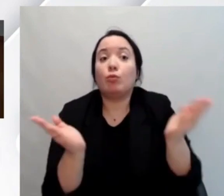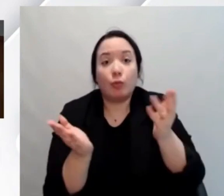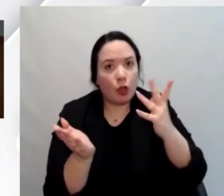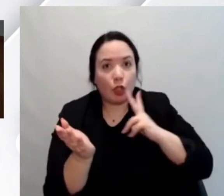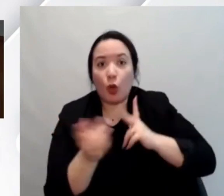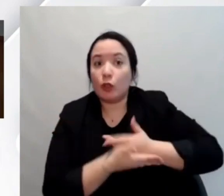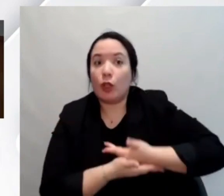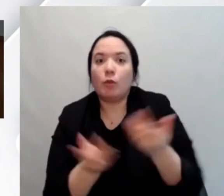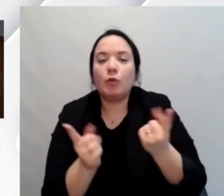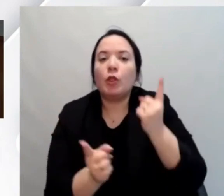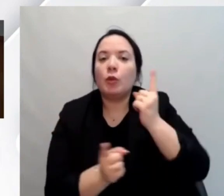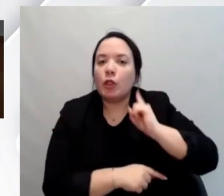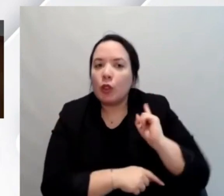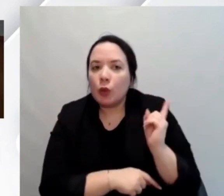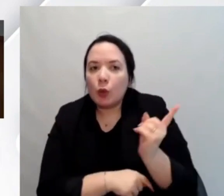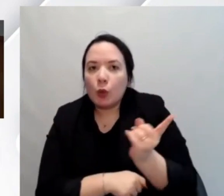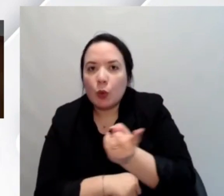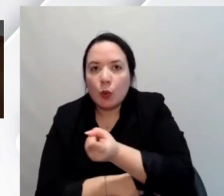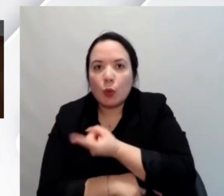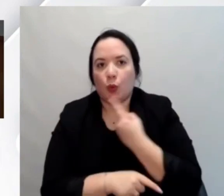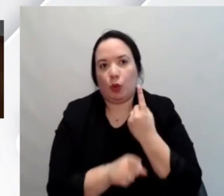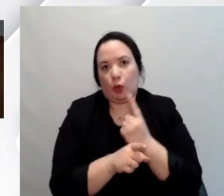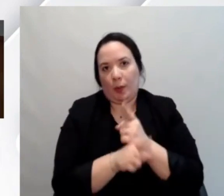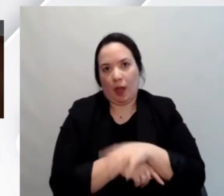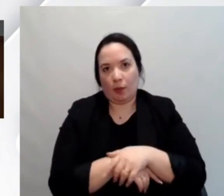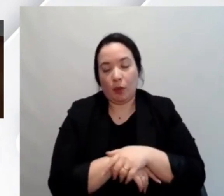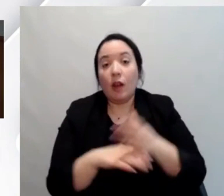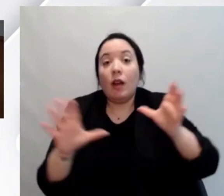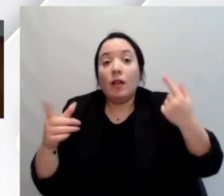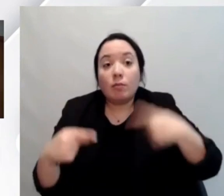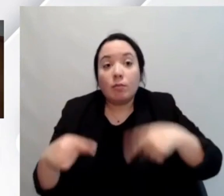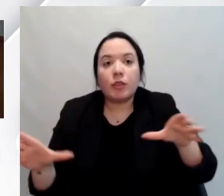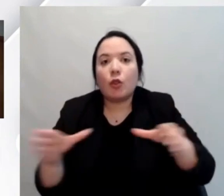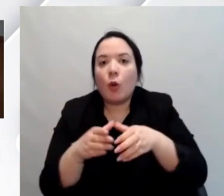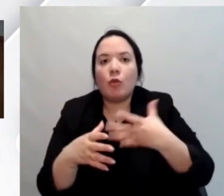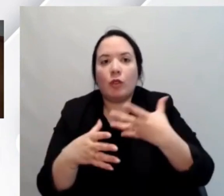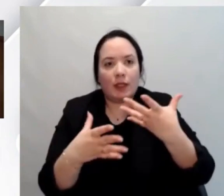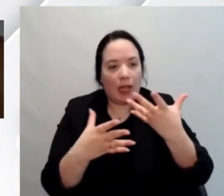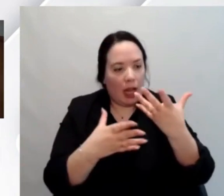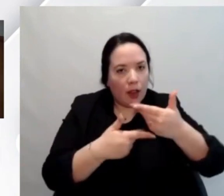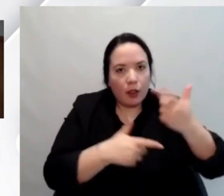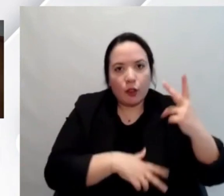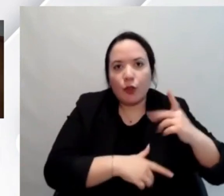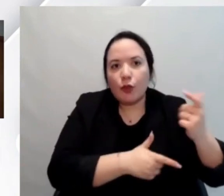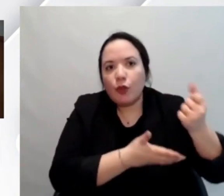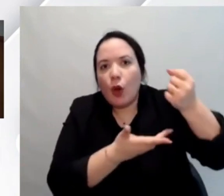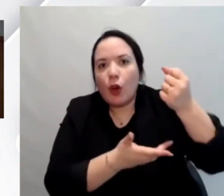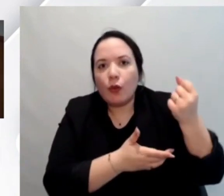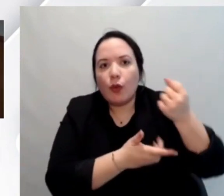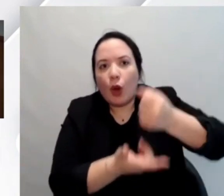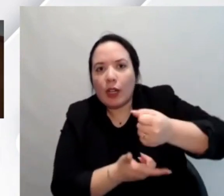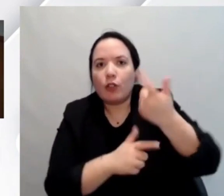tutti si facciano carico non è solo il nostro team e il dipartimento tutta la comunità di pratica di fornitori identi dell'APA italiana